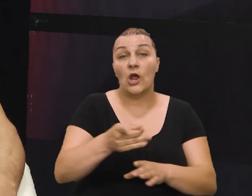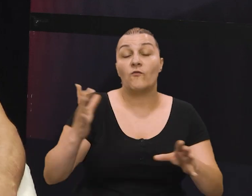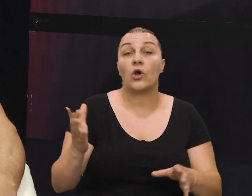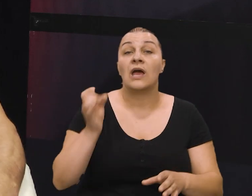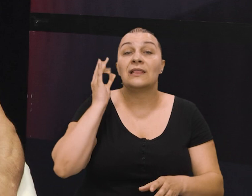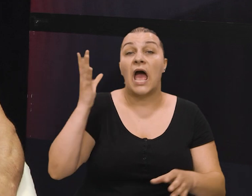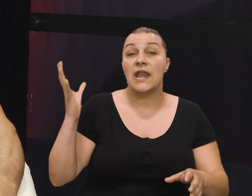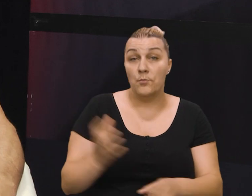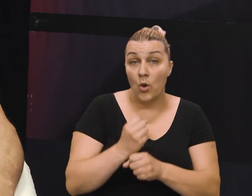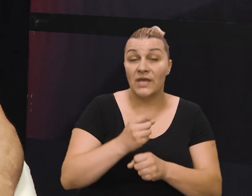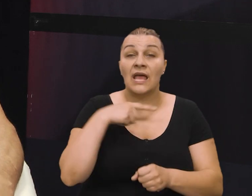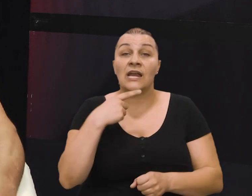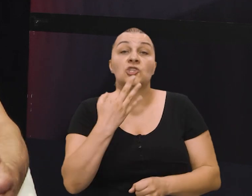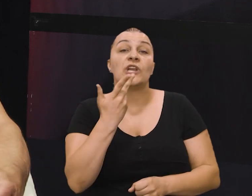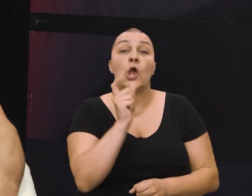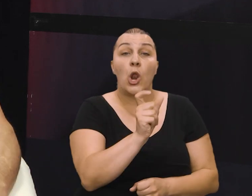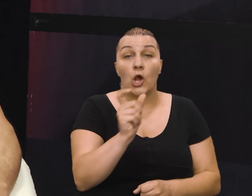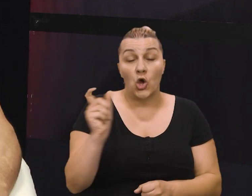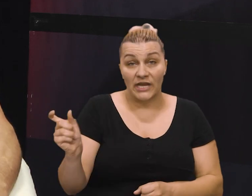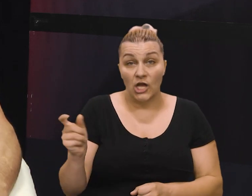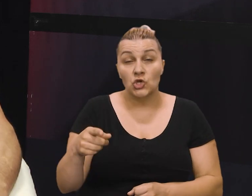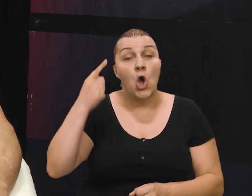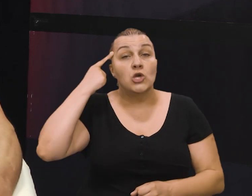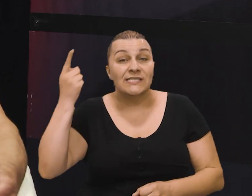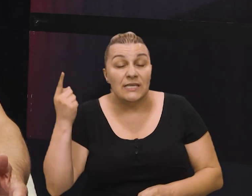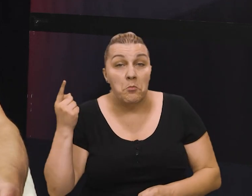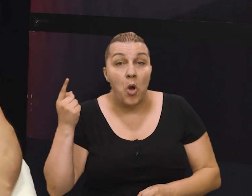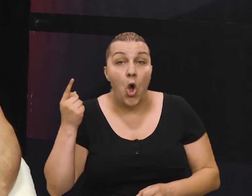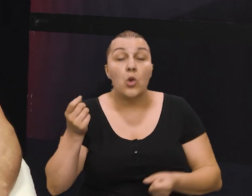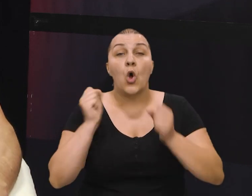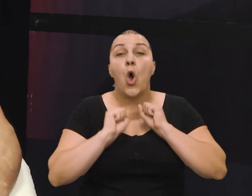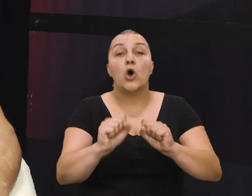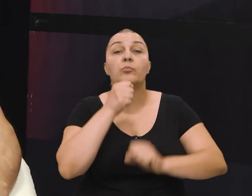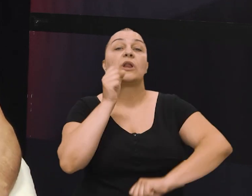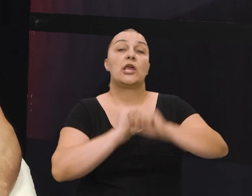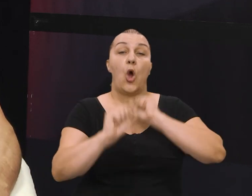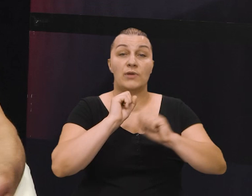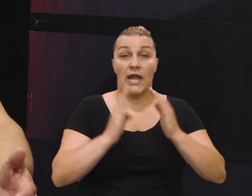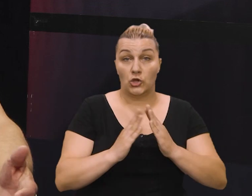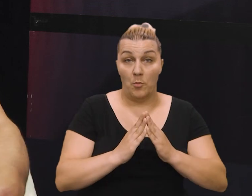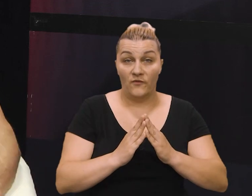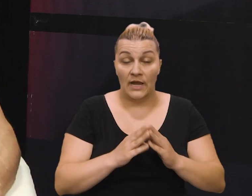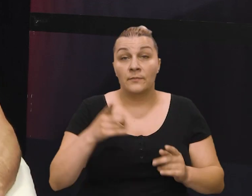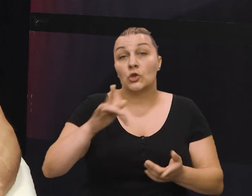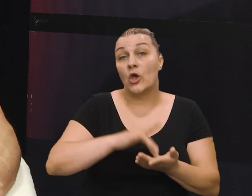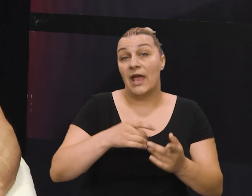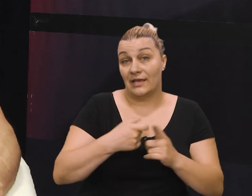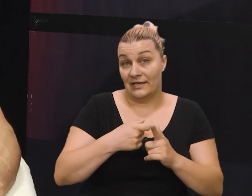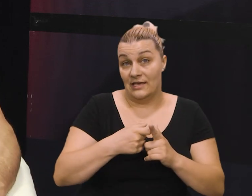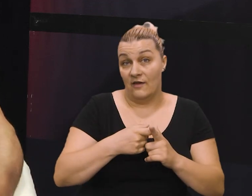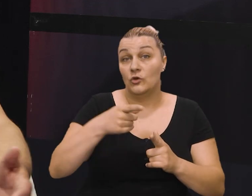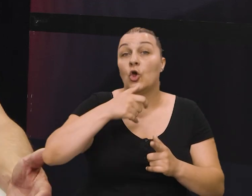oči dana pobjede, reći nekoliko riječi o simbolu otpora i obrane domovane, to je